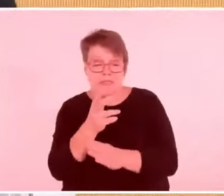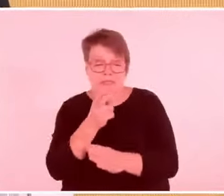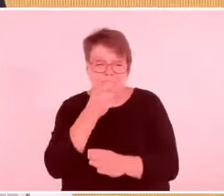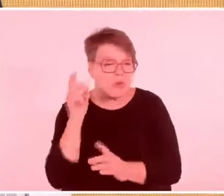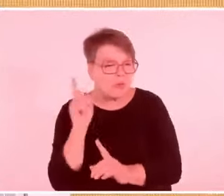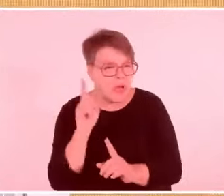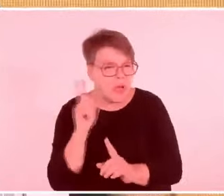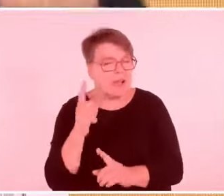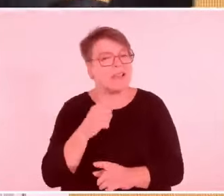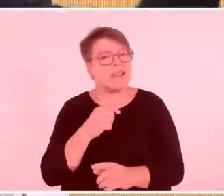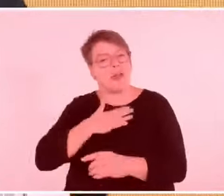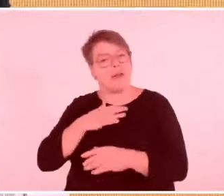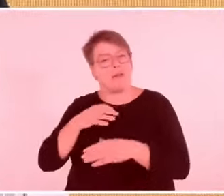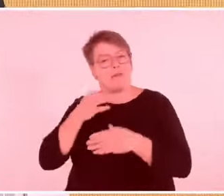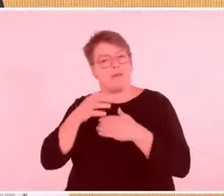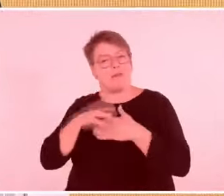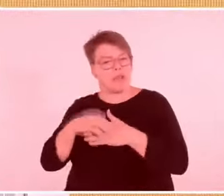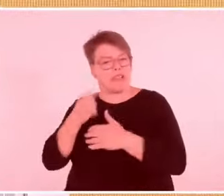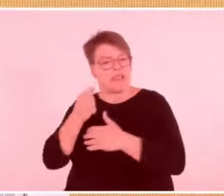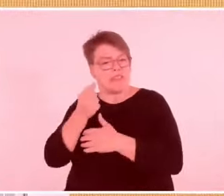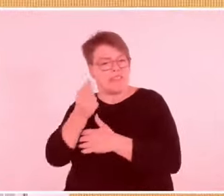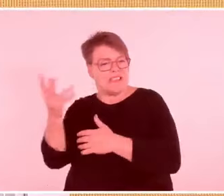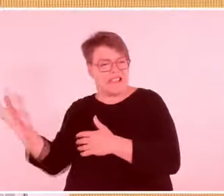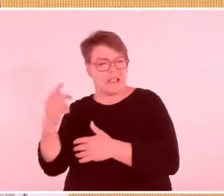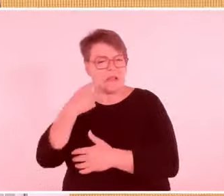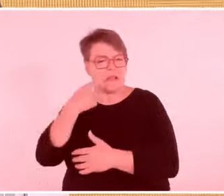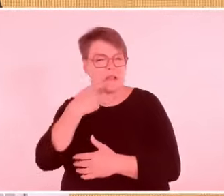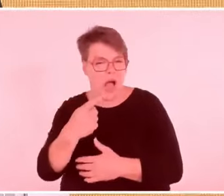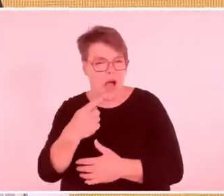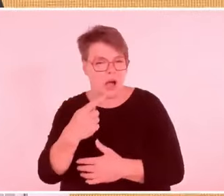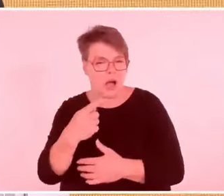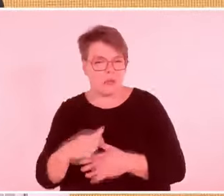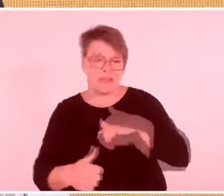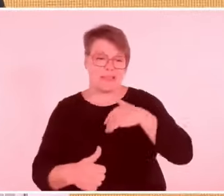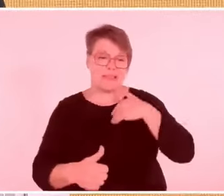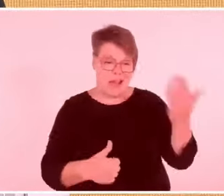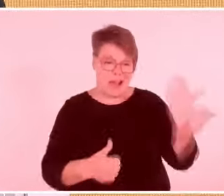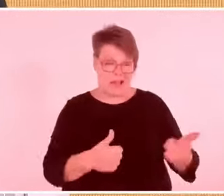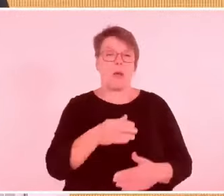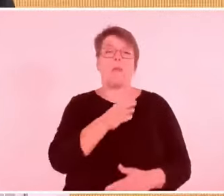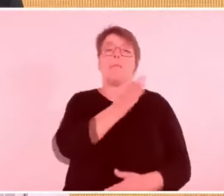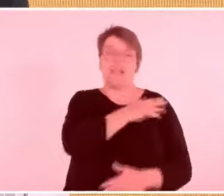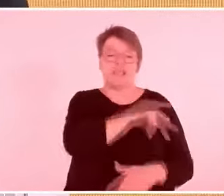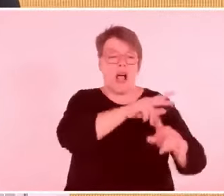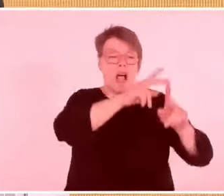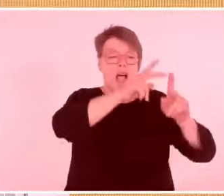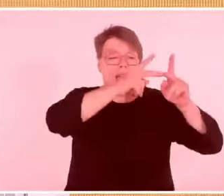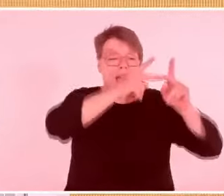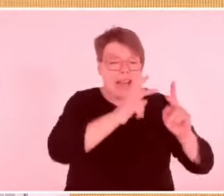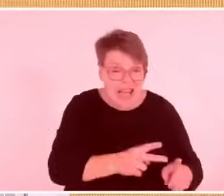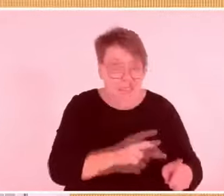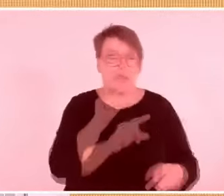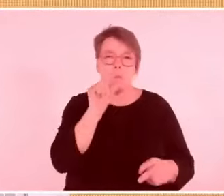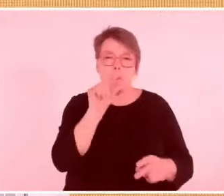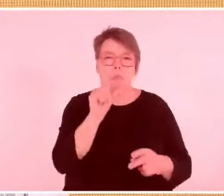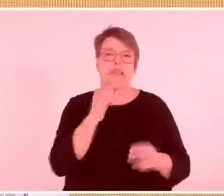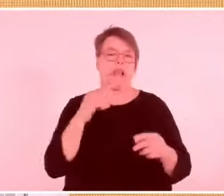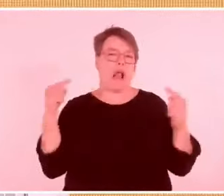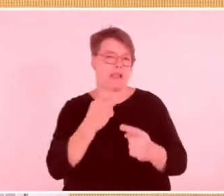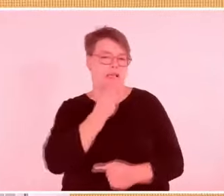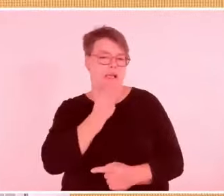Recht, ein bisschen gewalttätig zu sein, aufgrund dessen, was ihnen passiert ist im Holocaust.